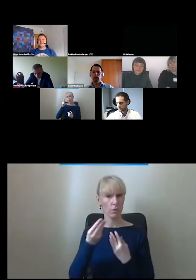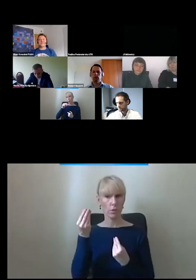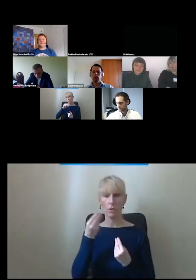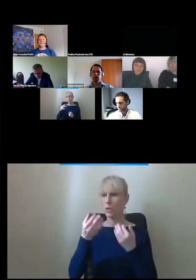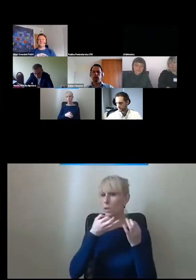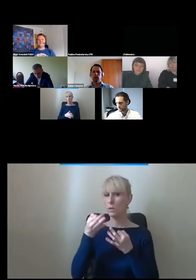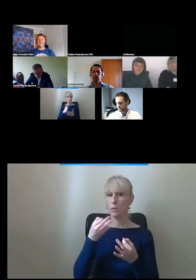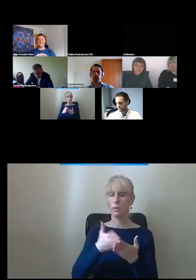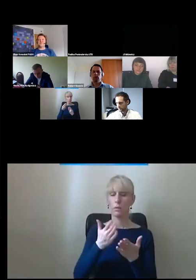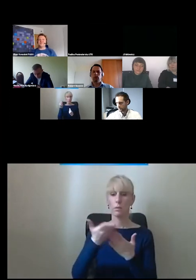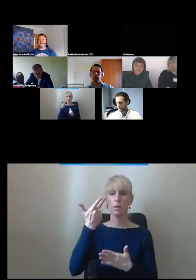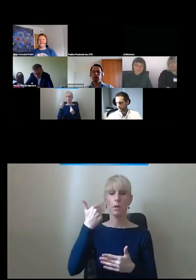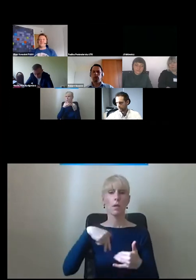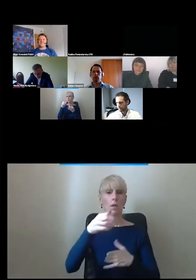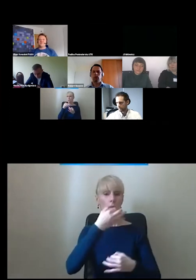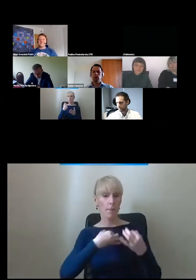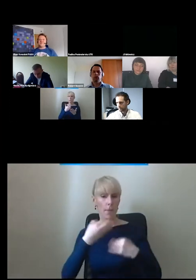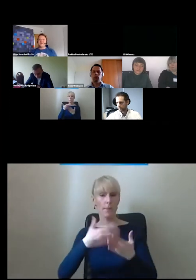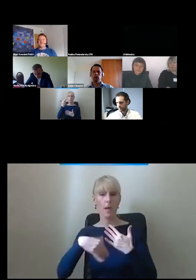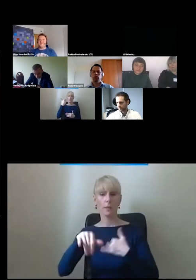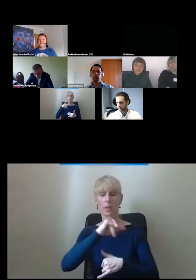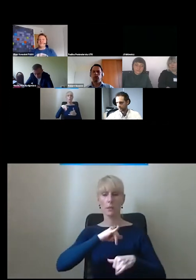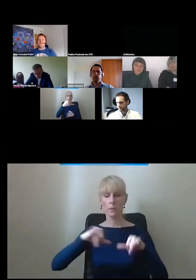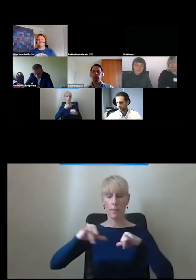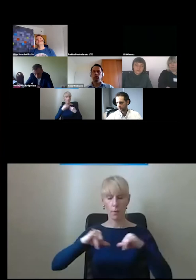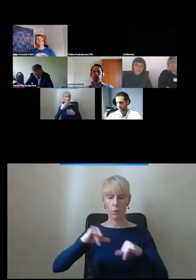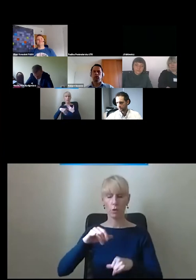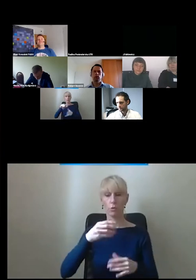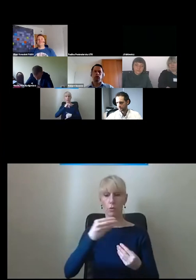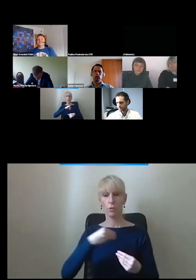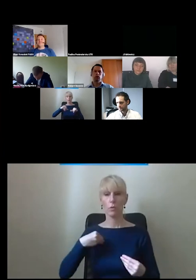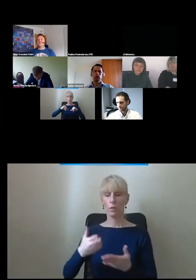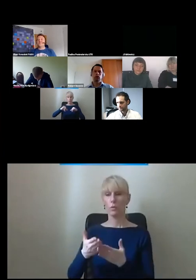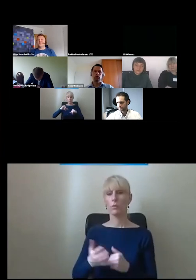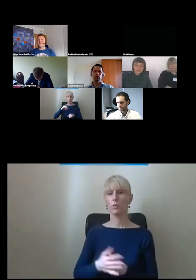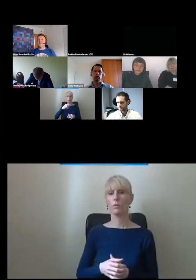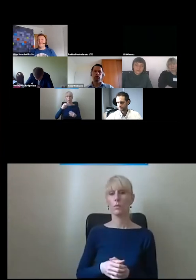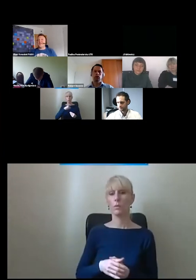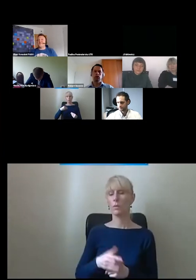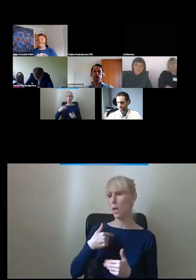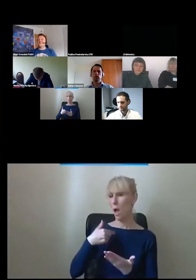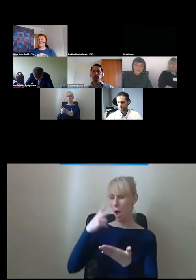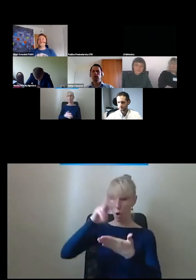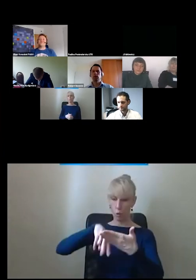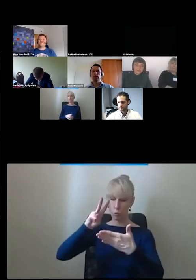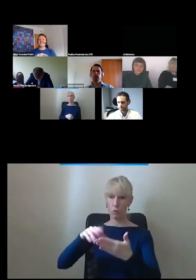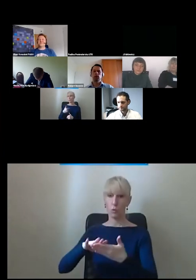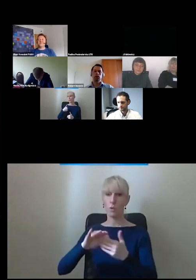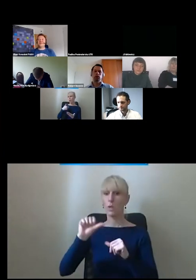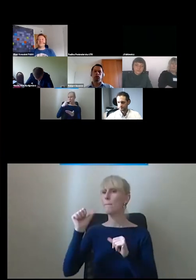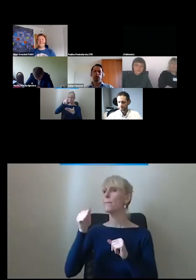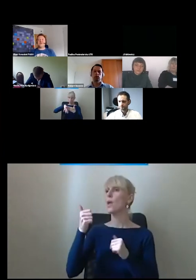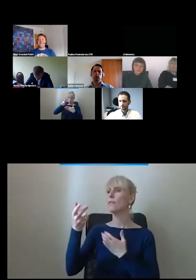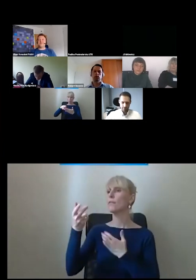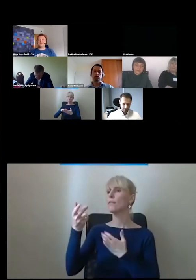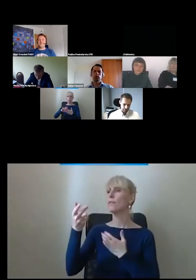Czy macie zapytania z polskich samorządów i plany rozwoju firmy i rozwiązania i pojawienie się ich na polskim rynku? Ja odczytuję od razu